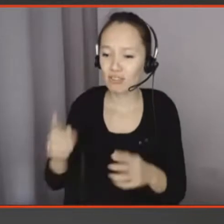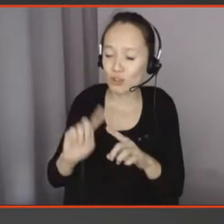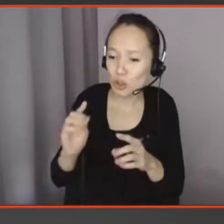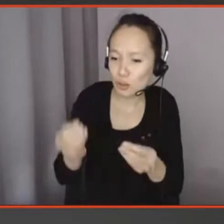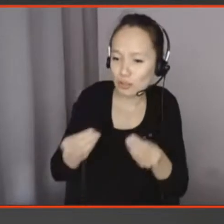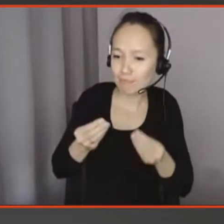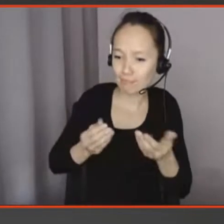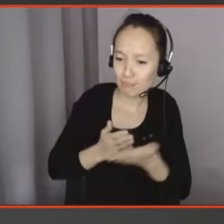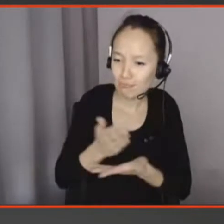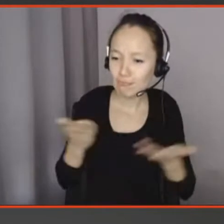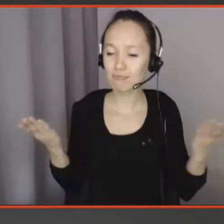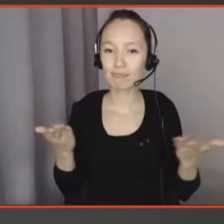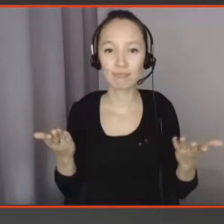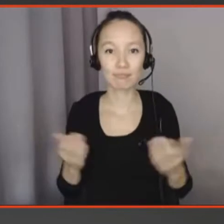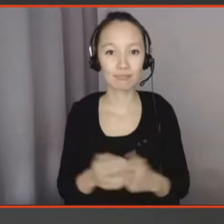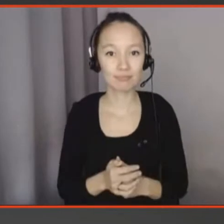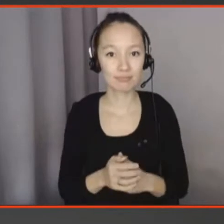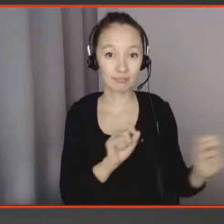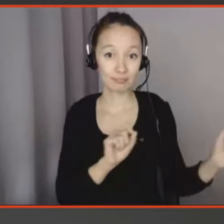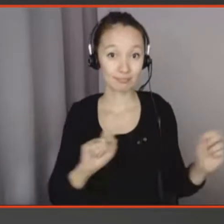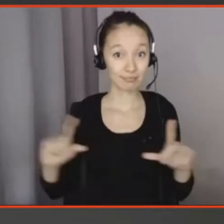Je vais juste attendre que la slide s'affiche.